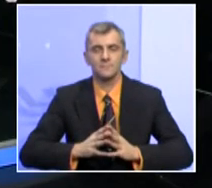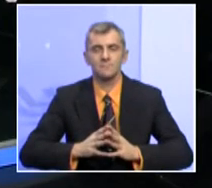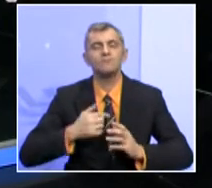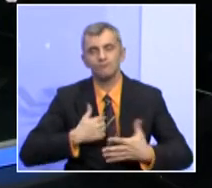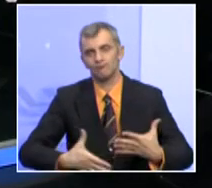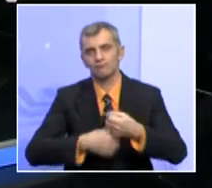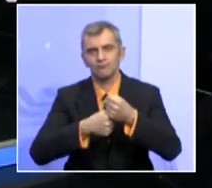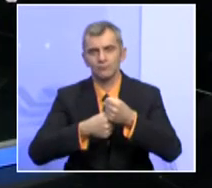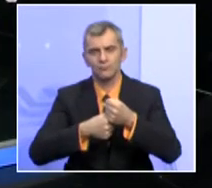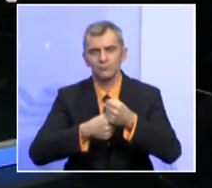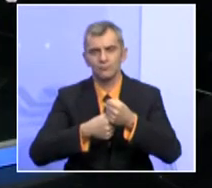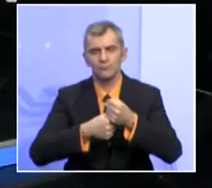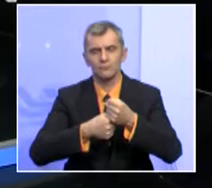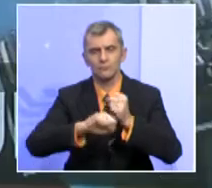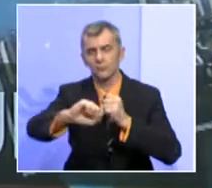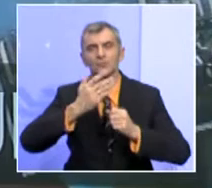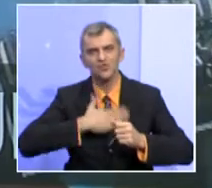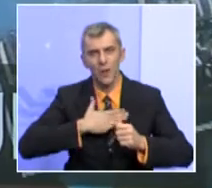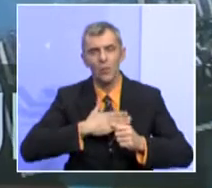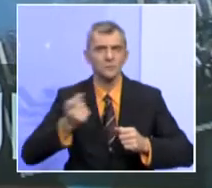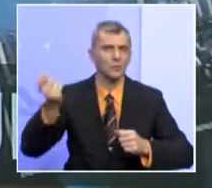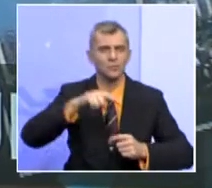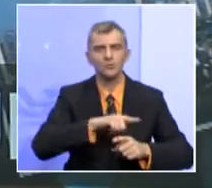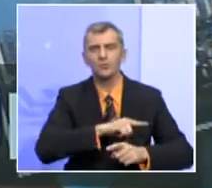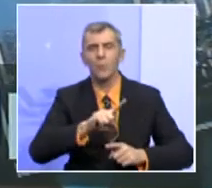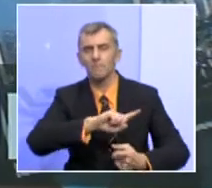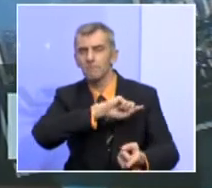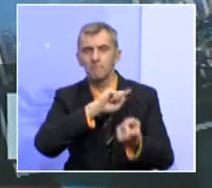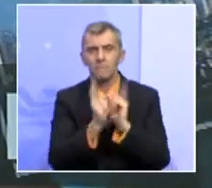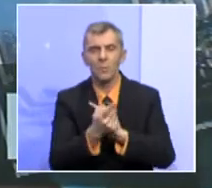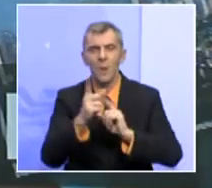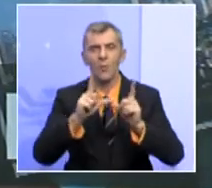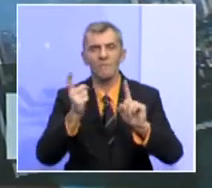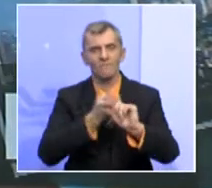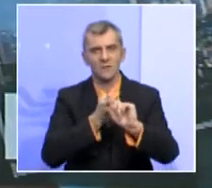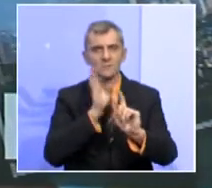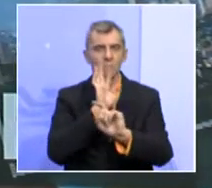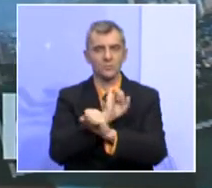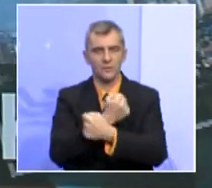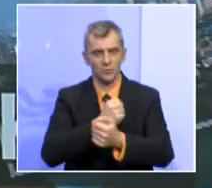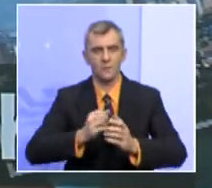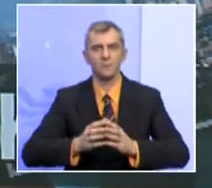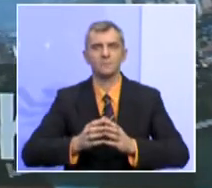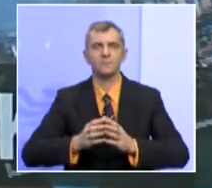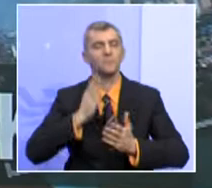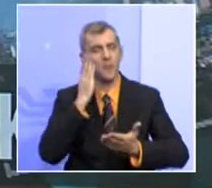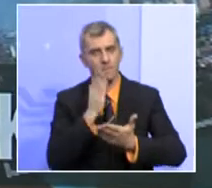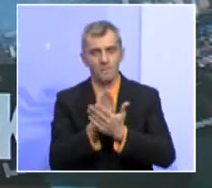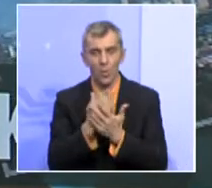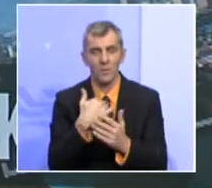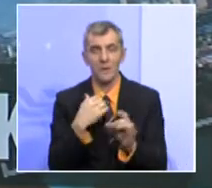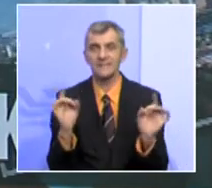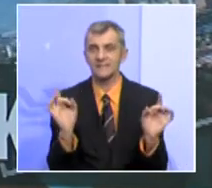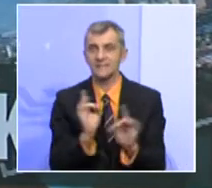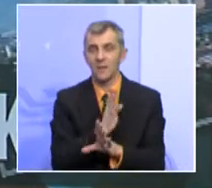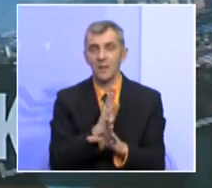Podržavam nastavanje da se dođe do promjena u federaciji BiH. bio bih sretni